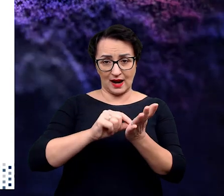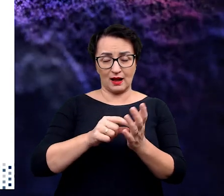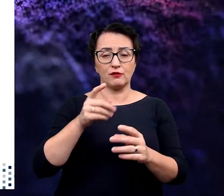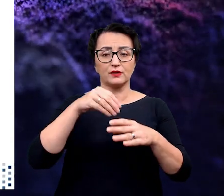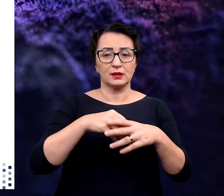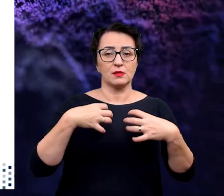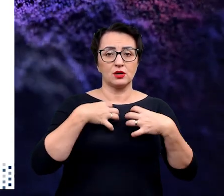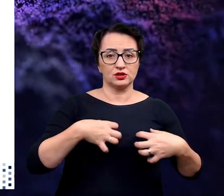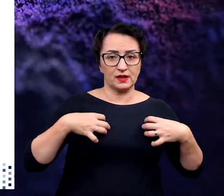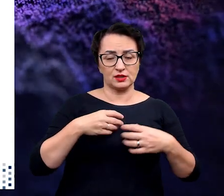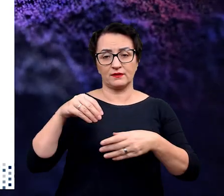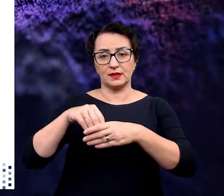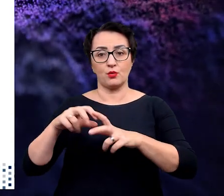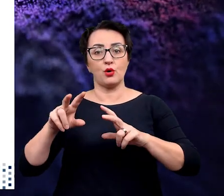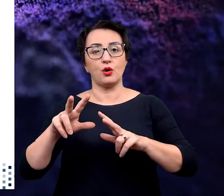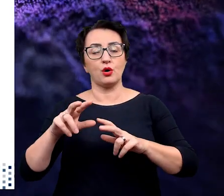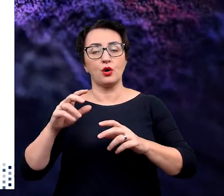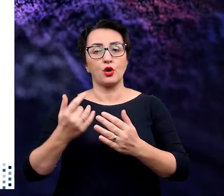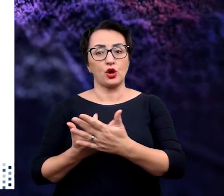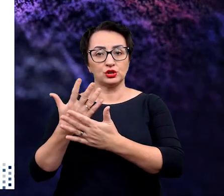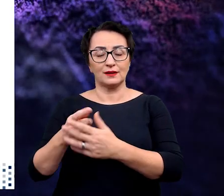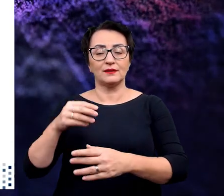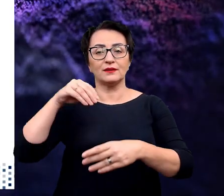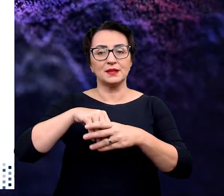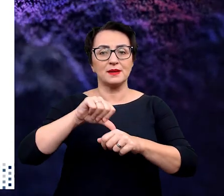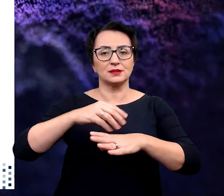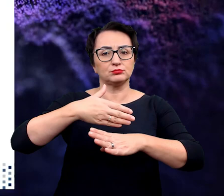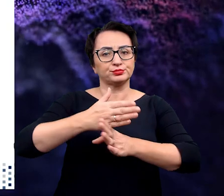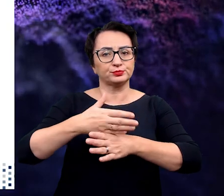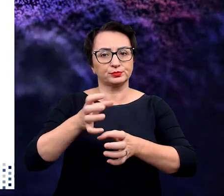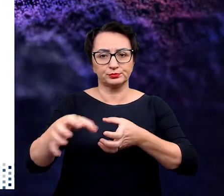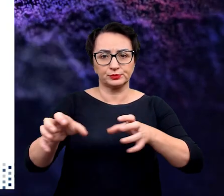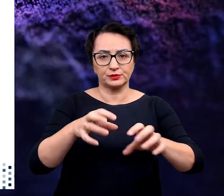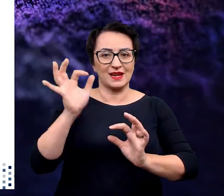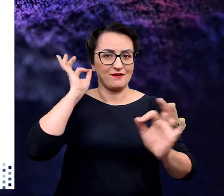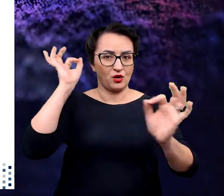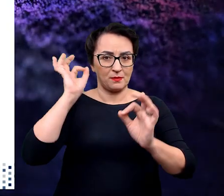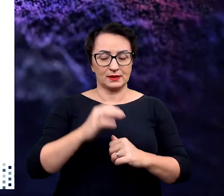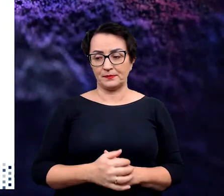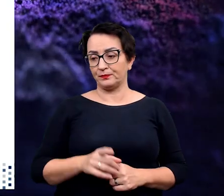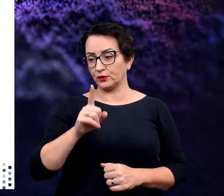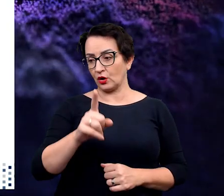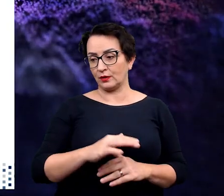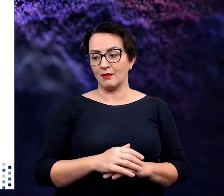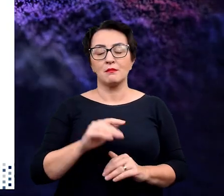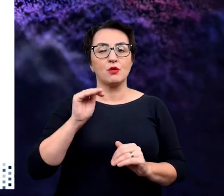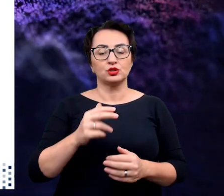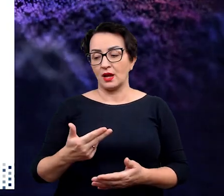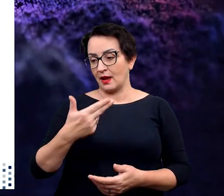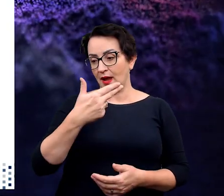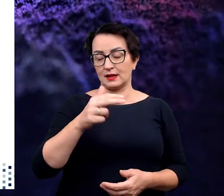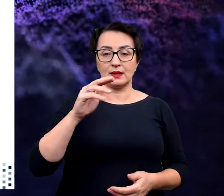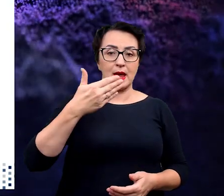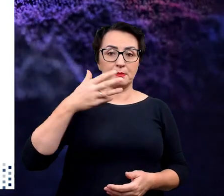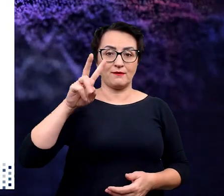występują i w komórkach roślinnych i zwierzęcych, w której dochodzi do sortowania informacji. I takie MVB może